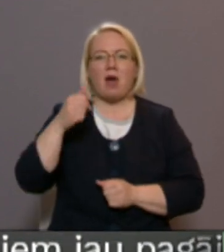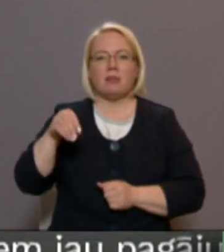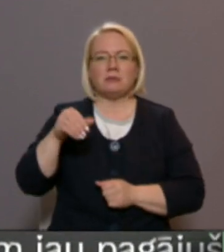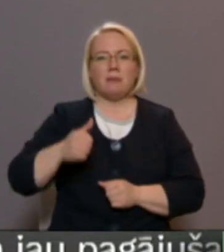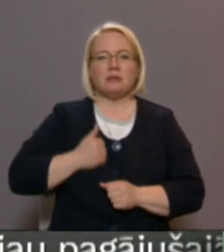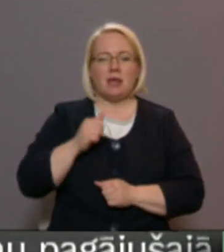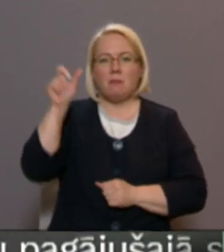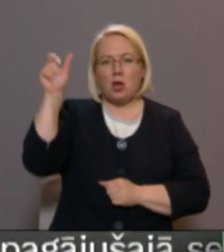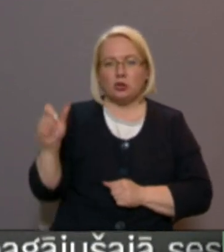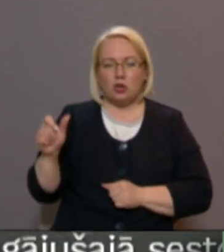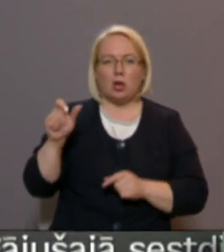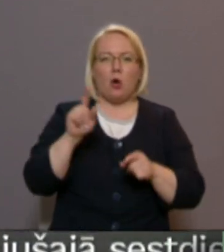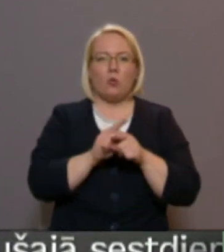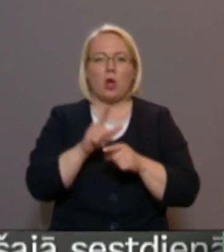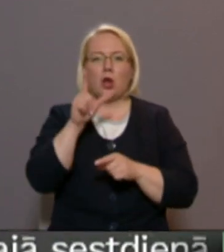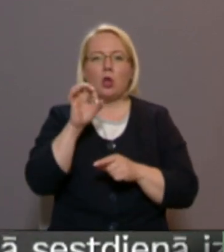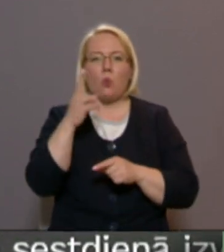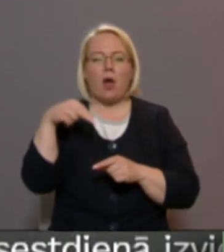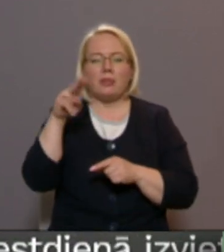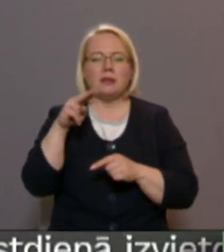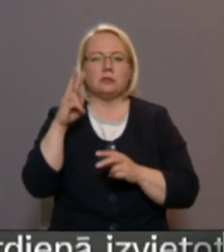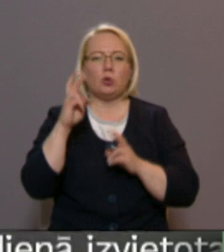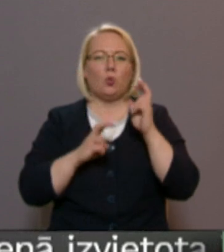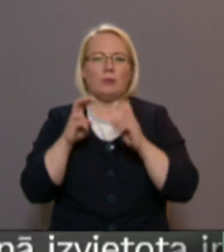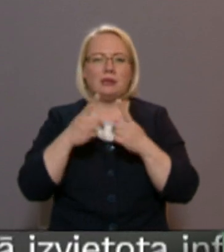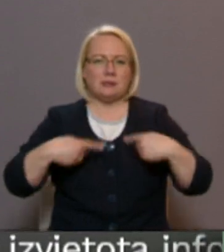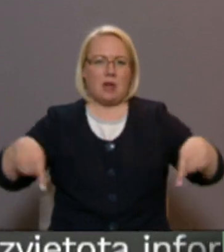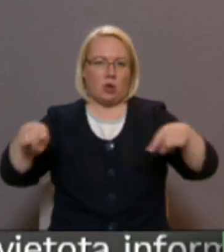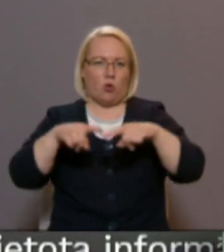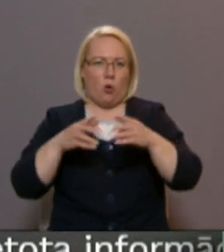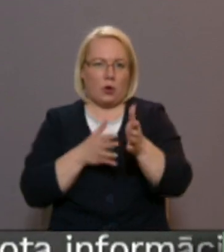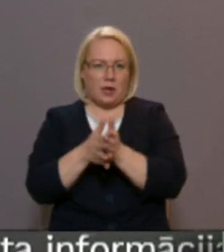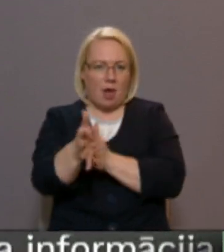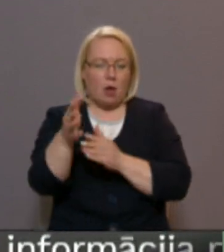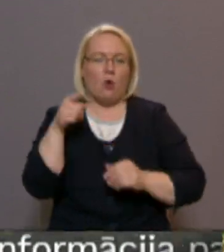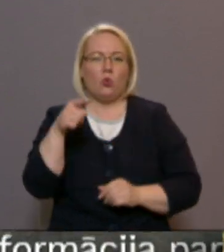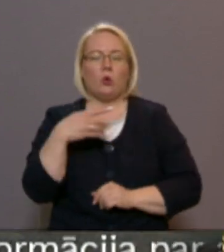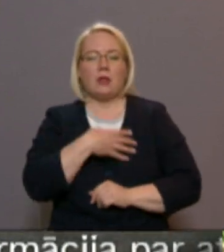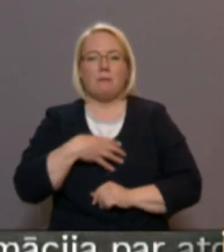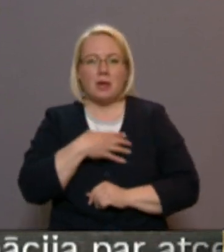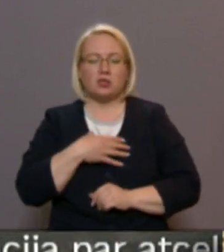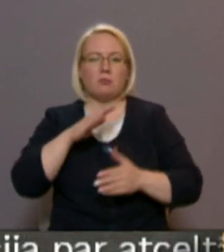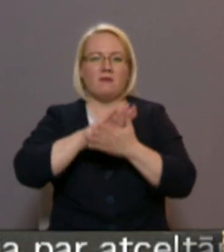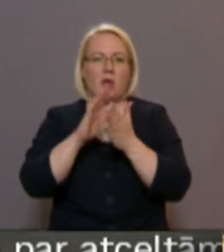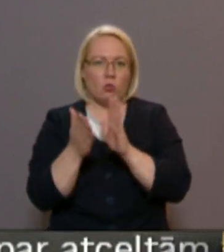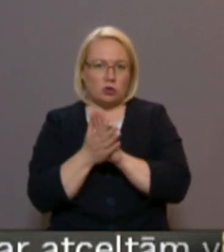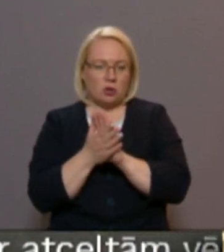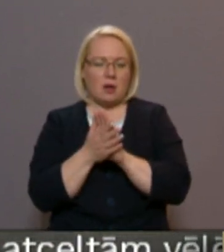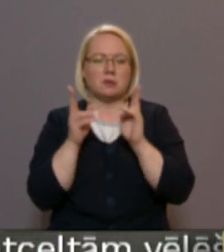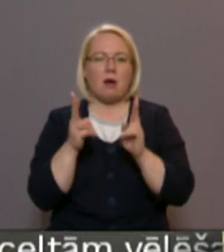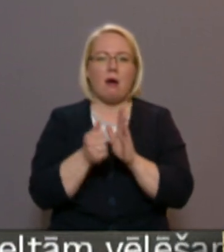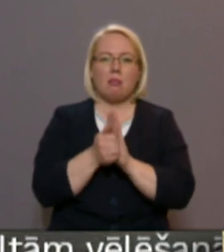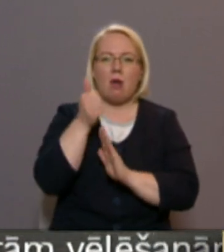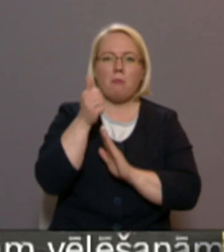arī šai Lodas rūpnīcas teritorijai. Un tad tur ir nepieciešams šī vienošanās, kā tad